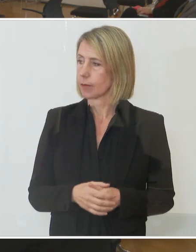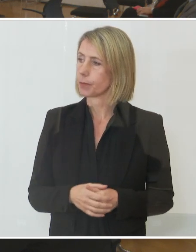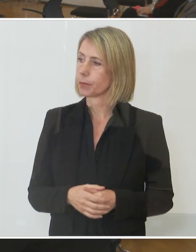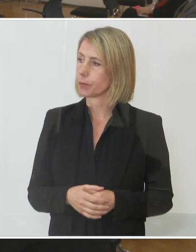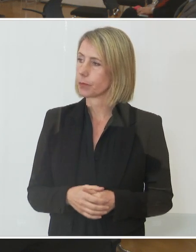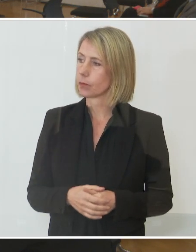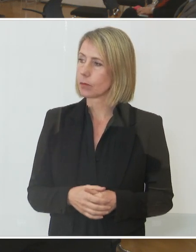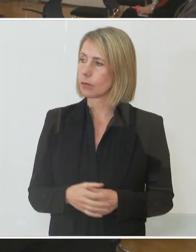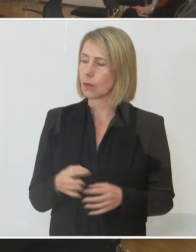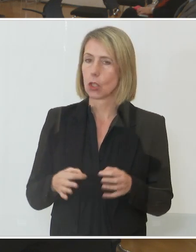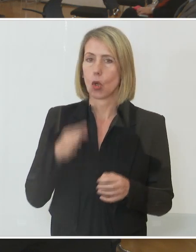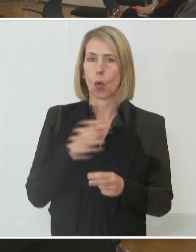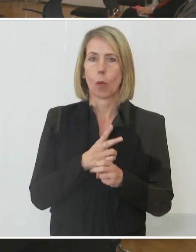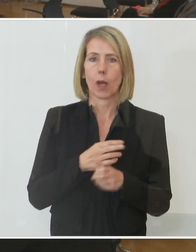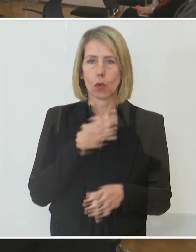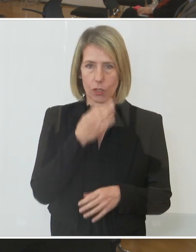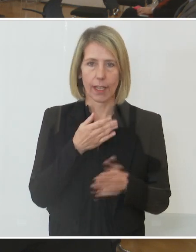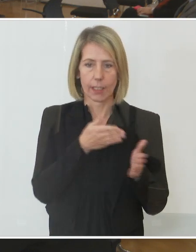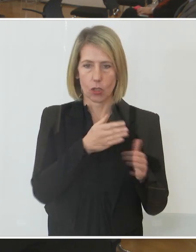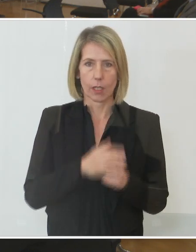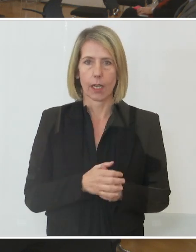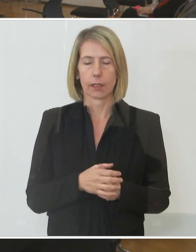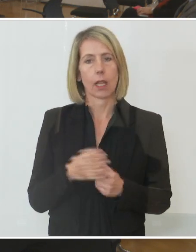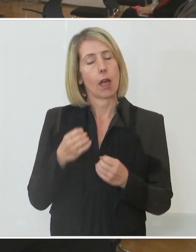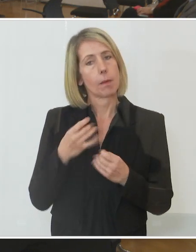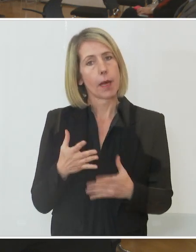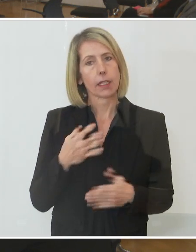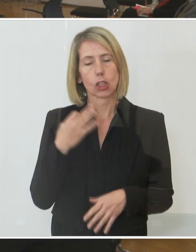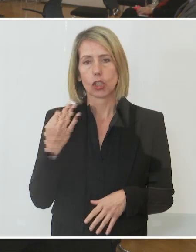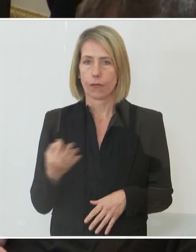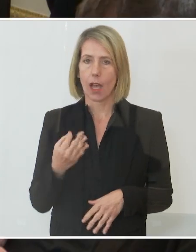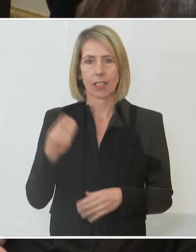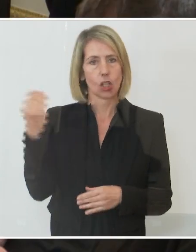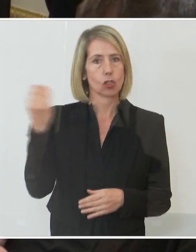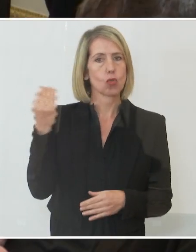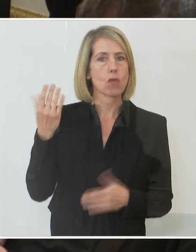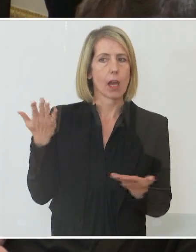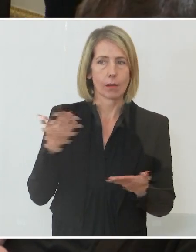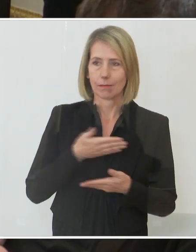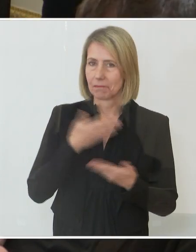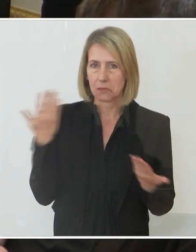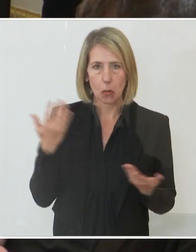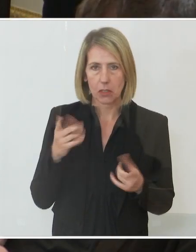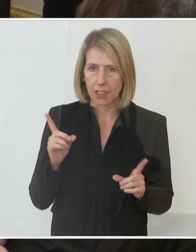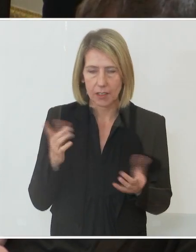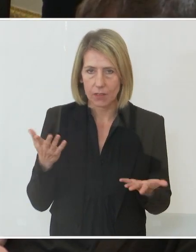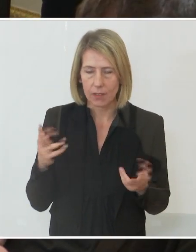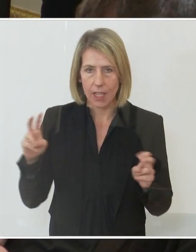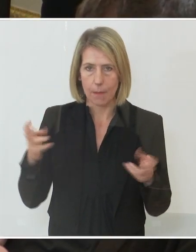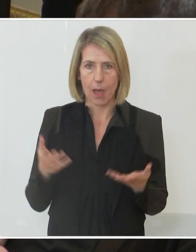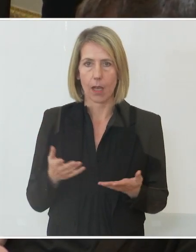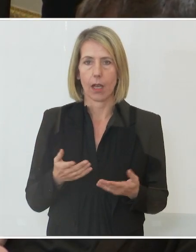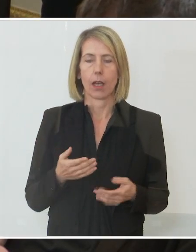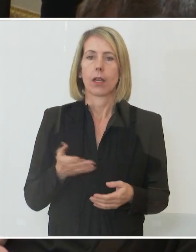Jasmin Bürger, Oberösterreichische Nachrichten. Ich habe noch eine praktische Frage zu den Schulen, die noch gar nicht vorgekommen sind. In Oberösterreich und Salzburg galt ja die